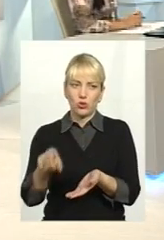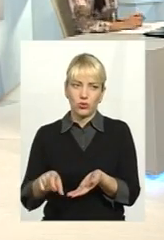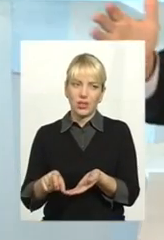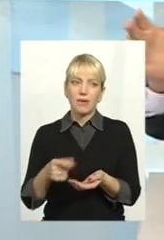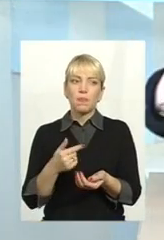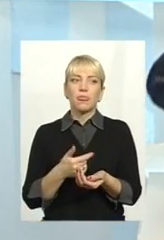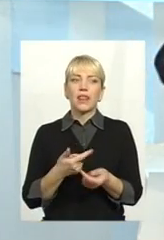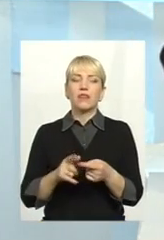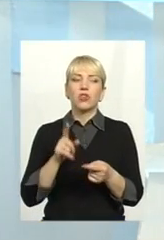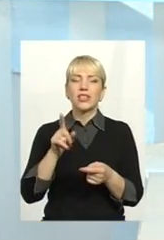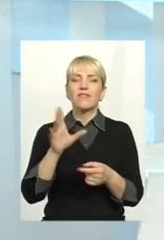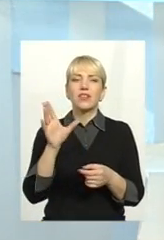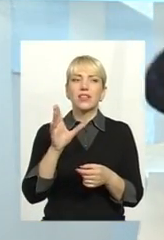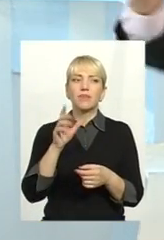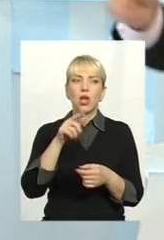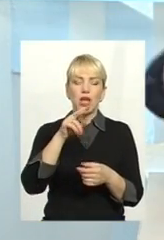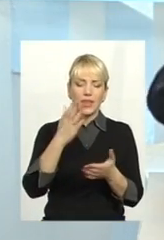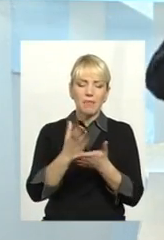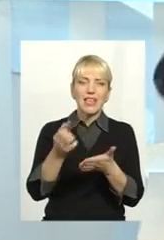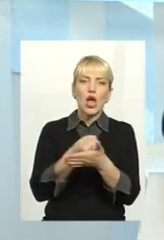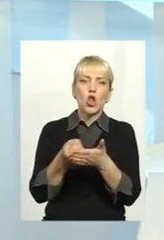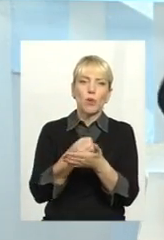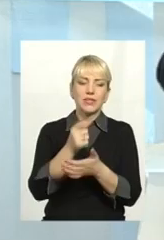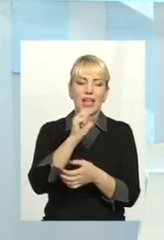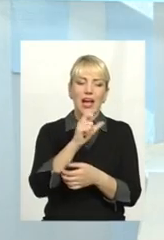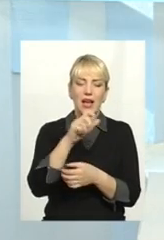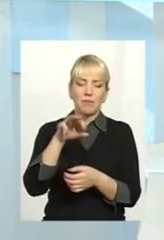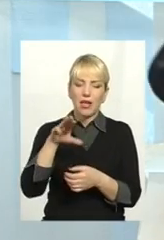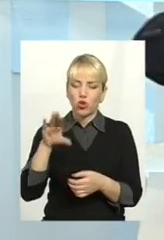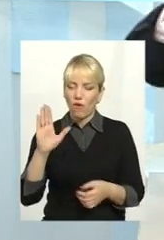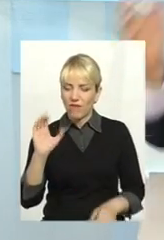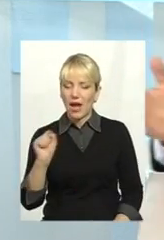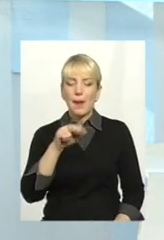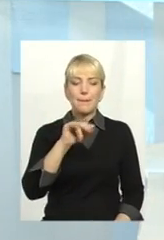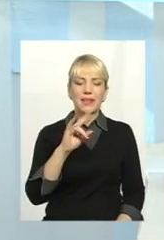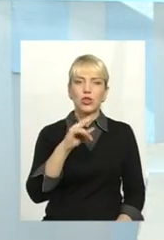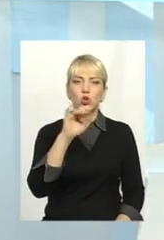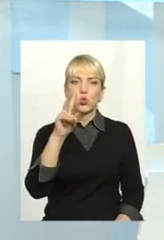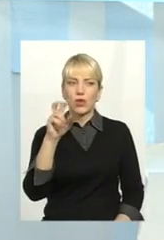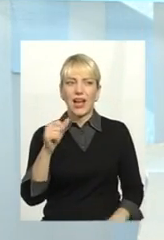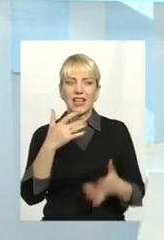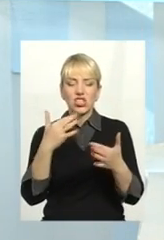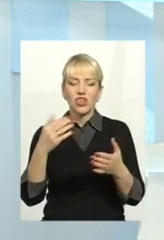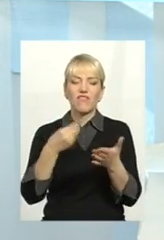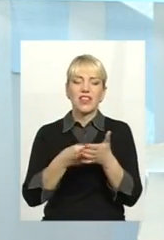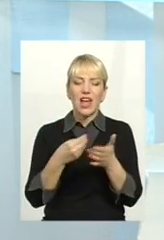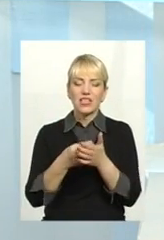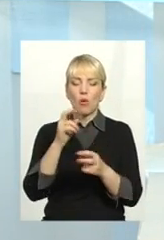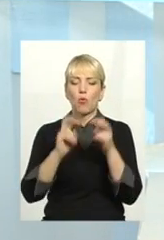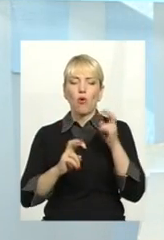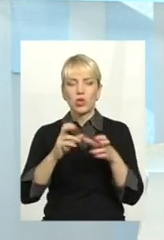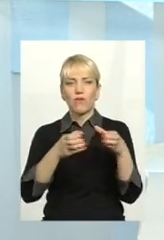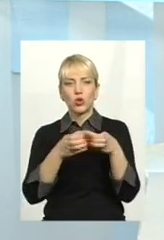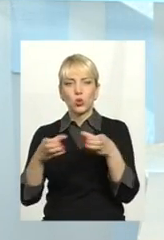вони за нього вищать, лобісти там Ахмєтова, Пінчука, інших фінансово-промислових груп, промислово